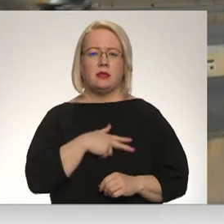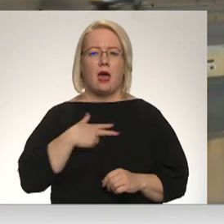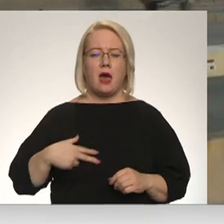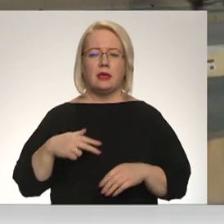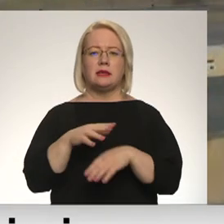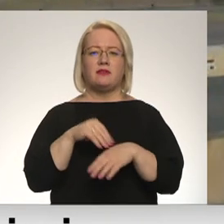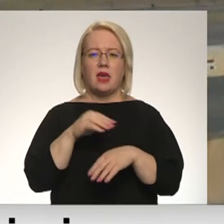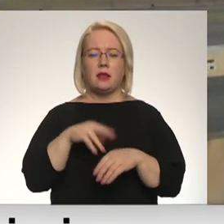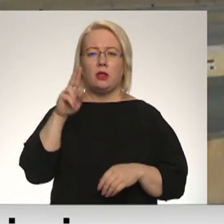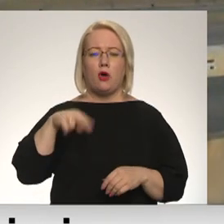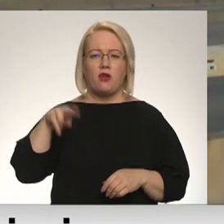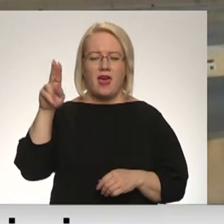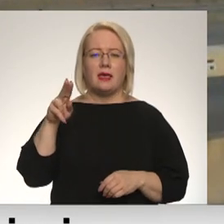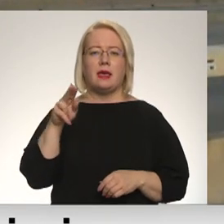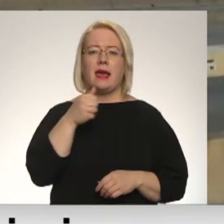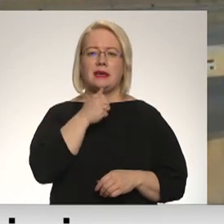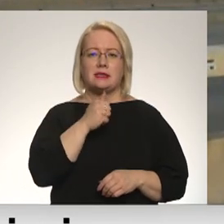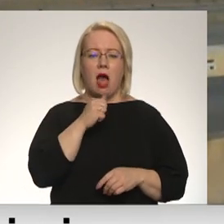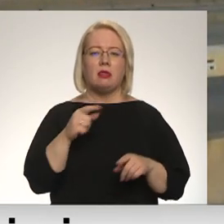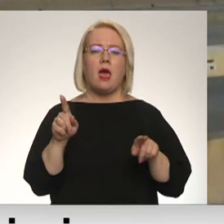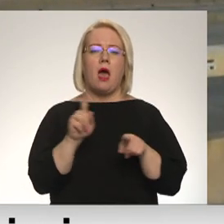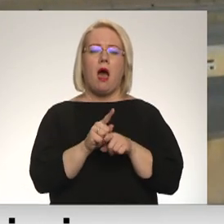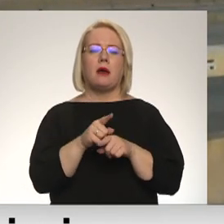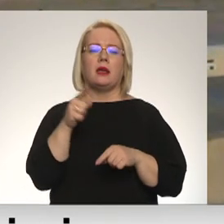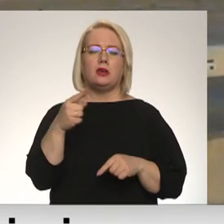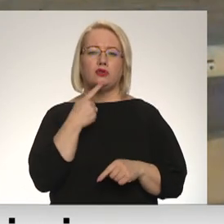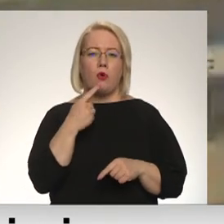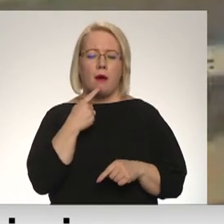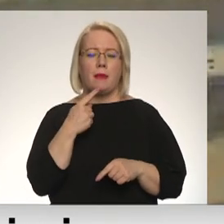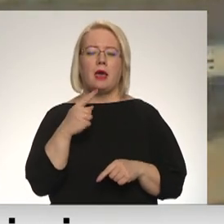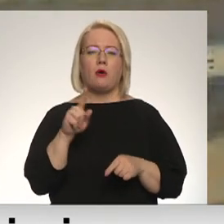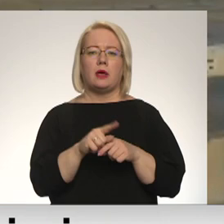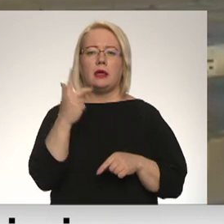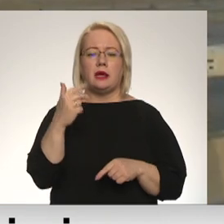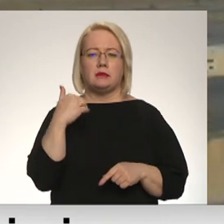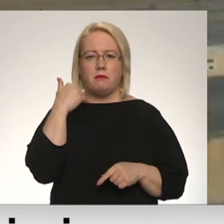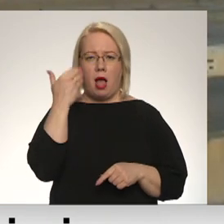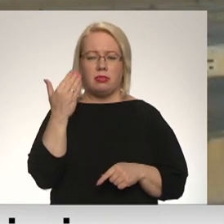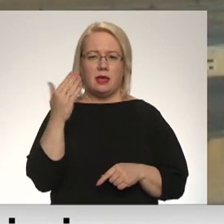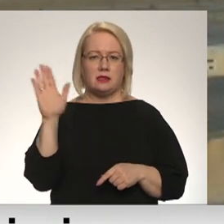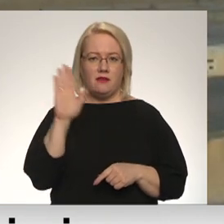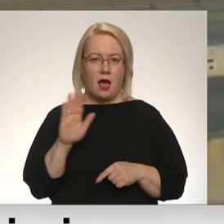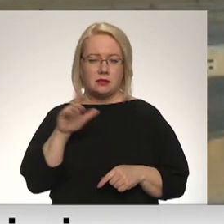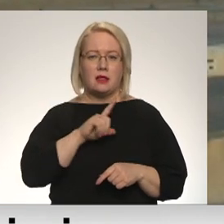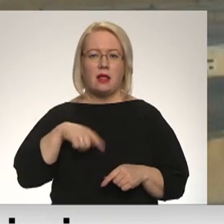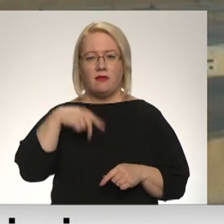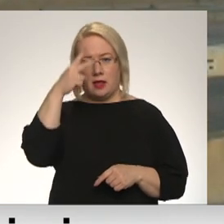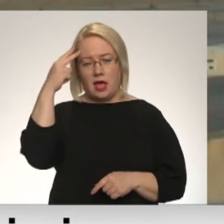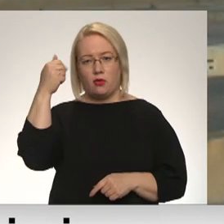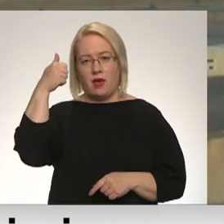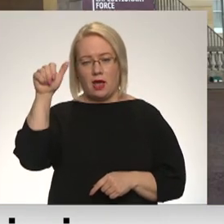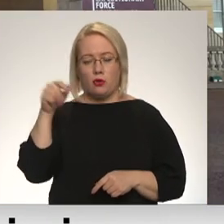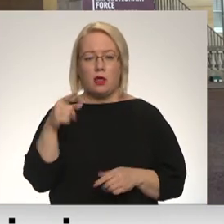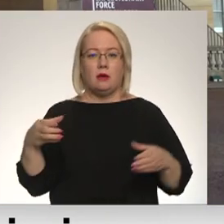Viedrija, Norvēģija, Islanda, ir arī Somija, Nīderlanda un trīs Baltijas valstis – Latvijas, Lietu un Igaunijas. Šī koalīcija